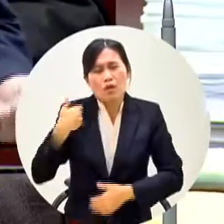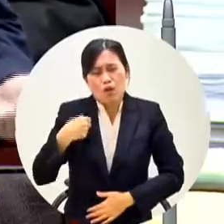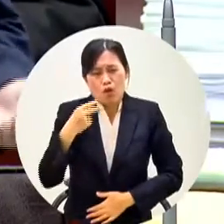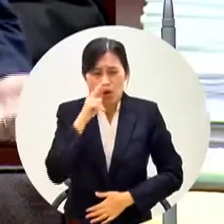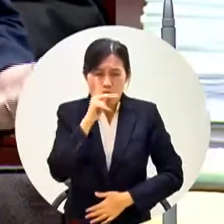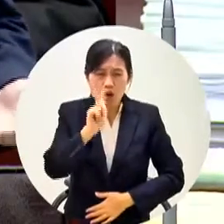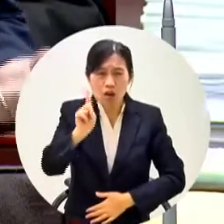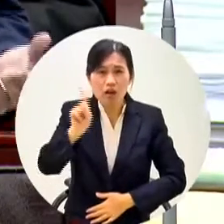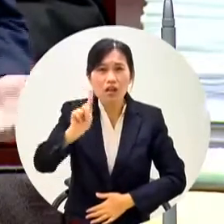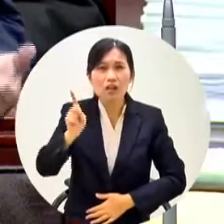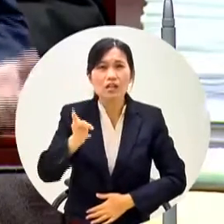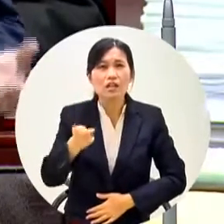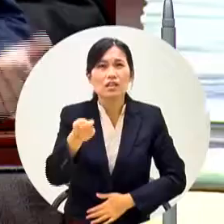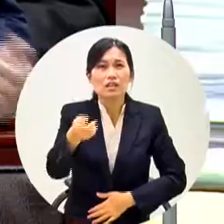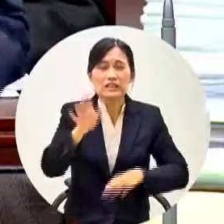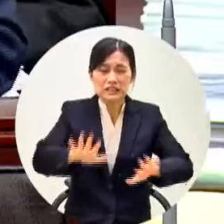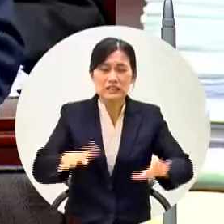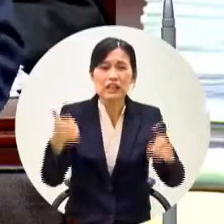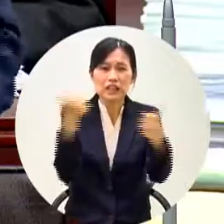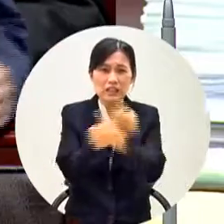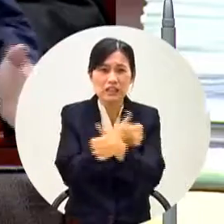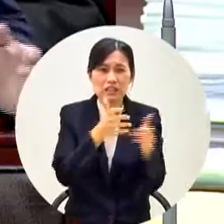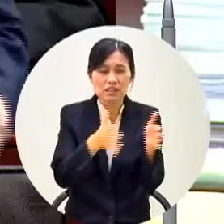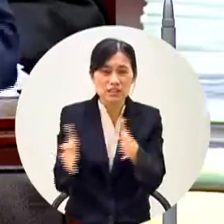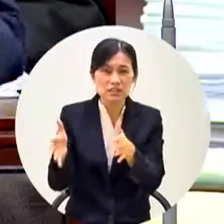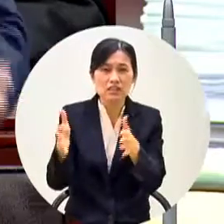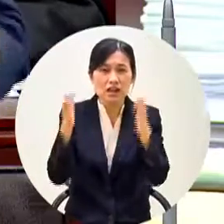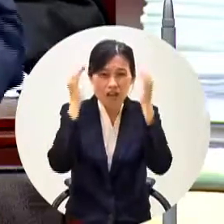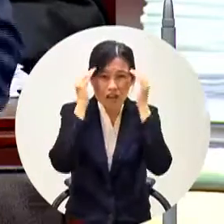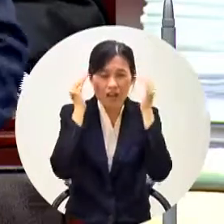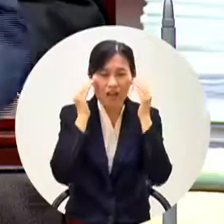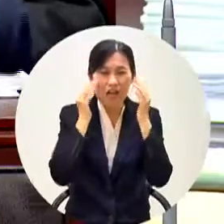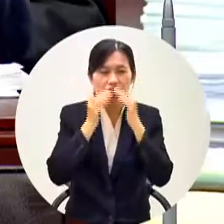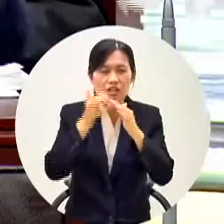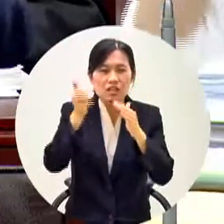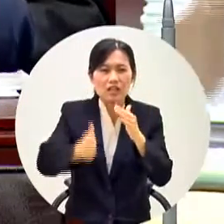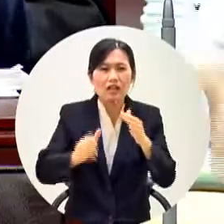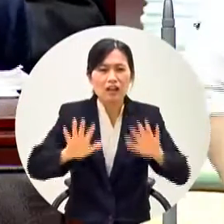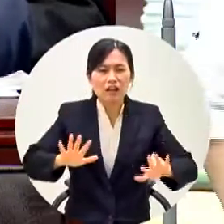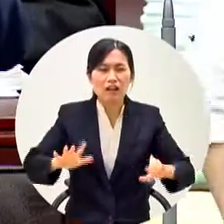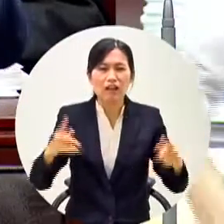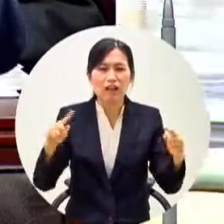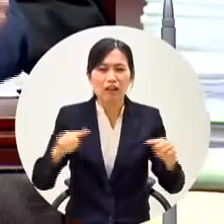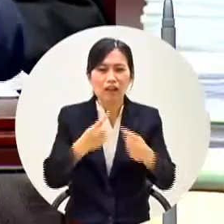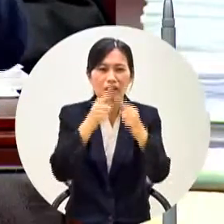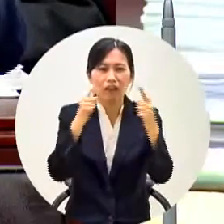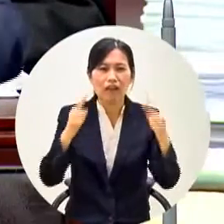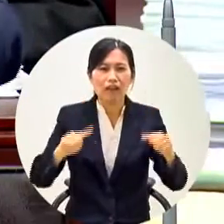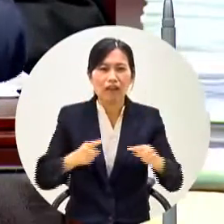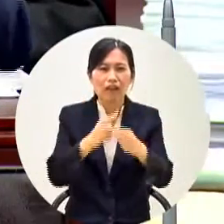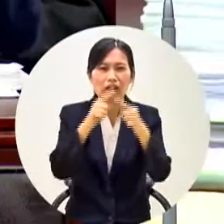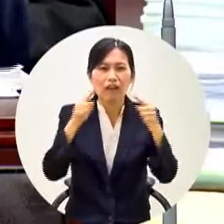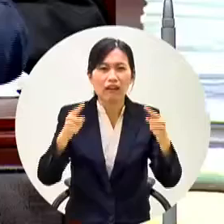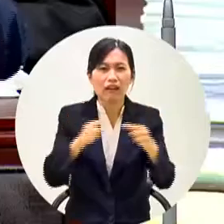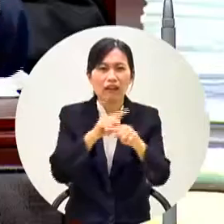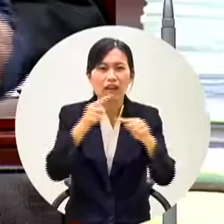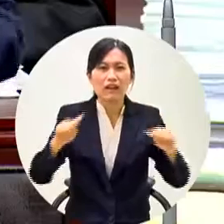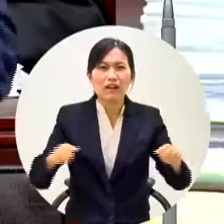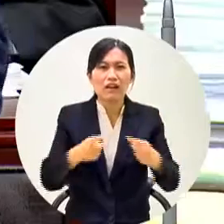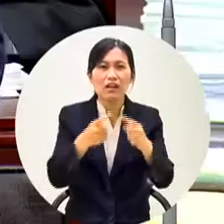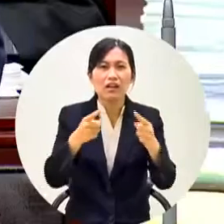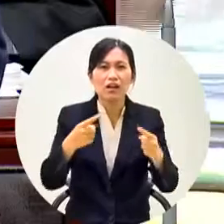市長今天代理合市長你現在在議事件我不向本怨我們李橋路議員那麼認真要